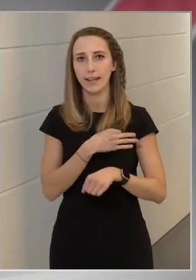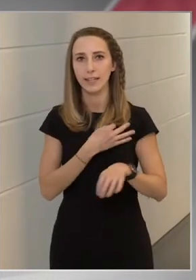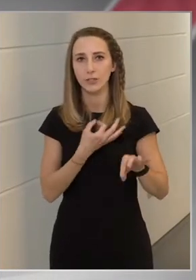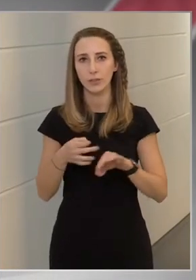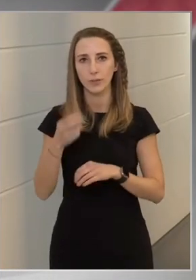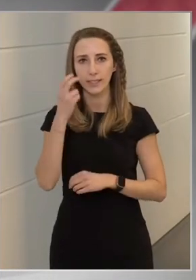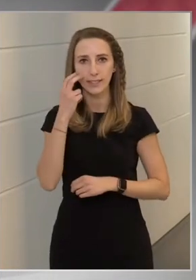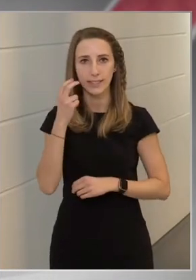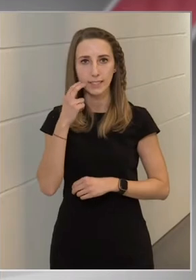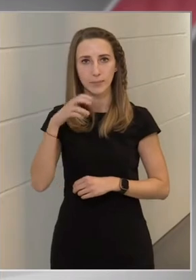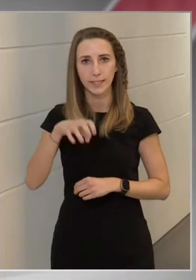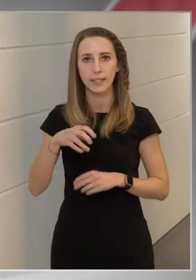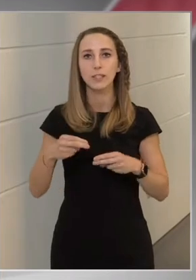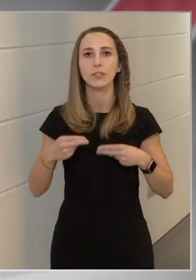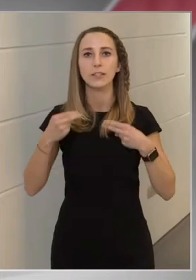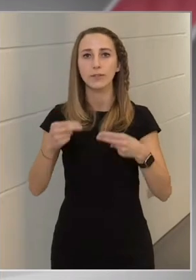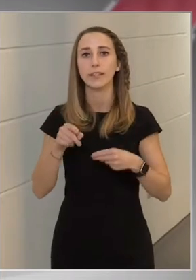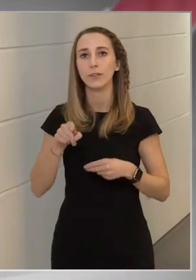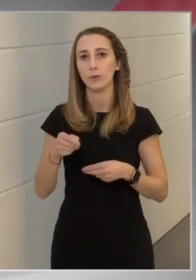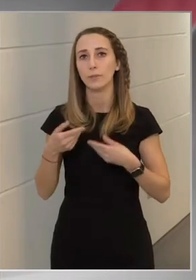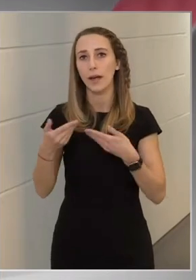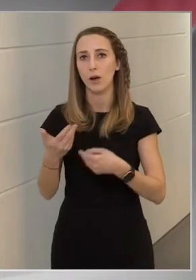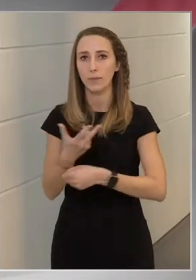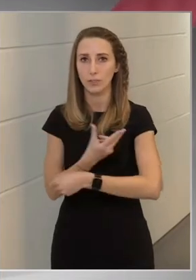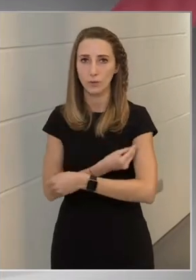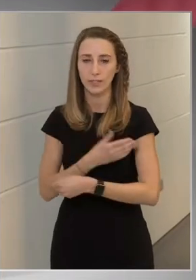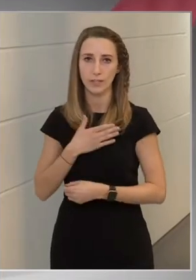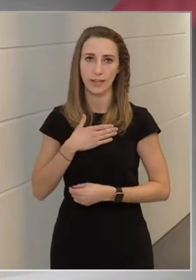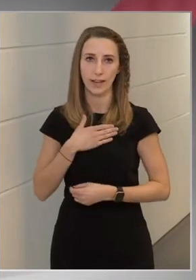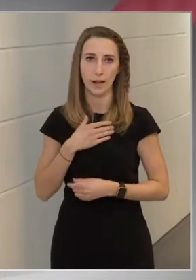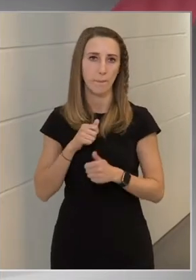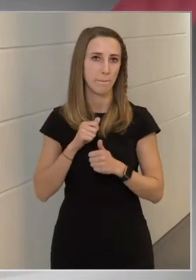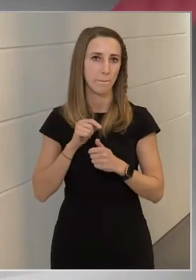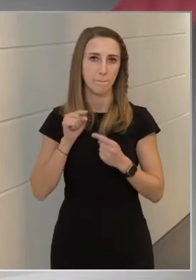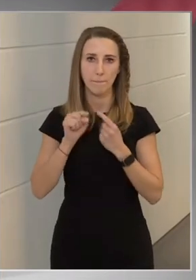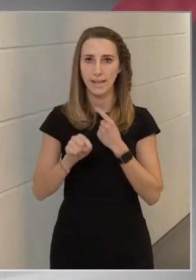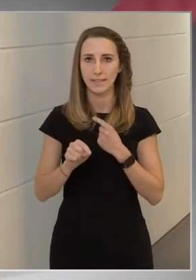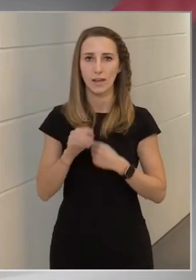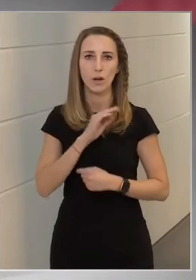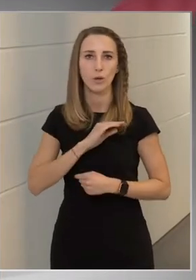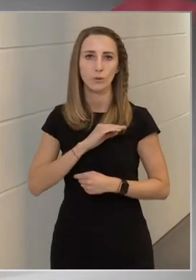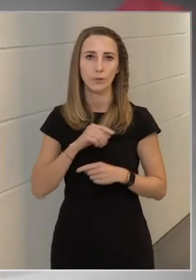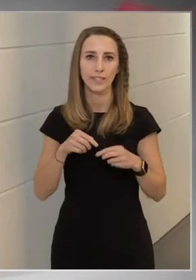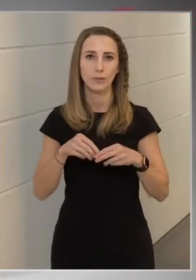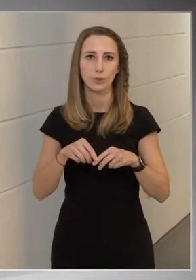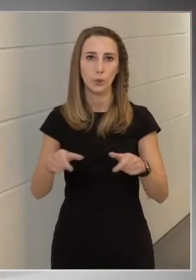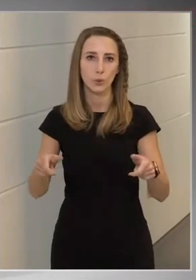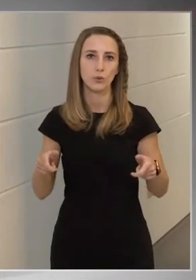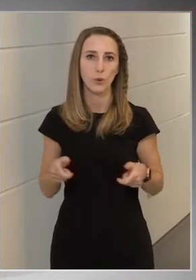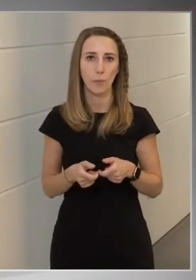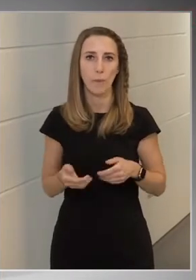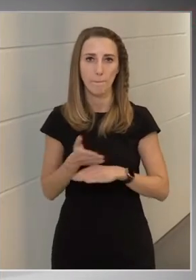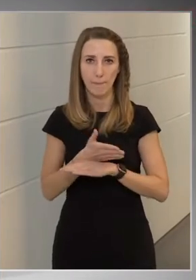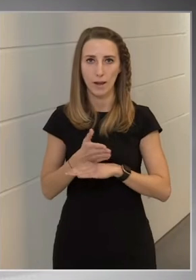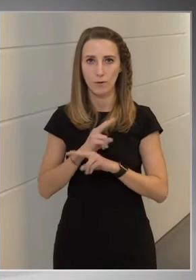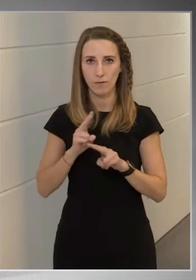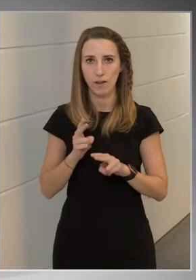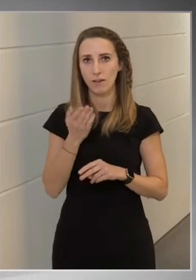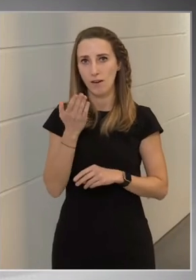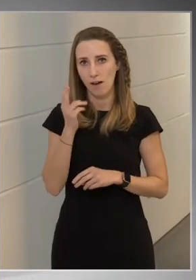és ezt követően ott megkapja az oltást, ez nekem messze a tűrésküzdőben belül van, még akkor is, hogyha összességében talán